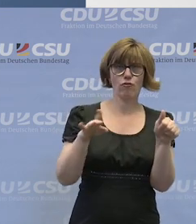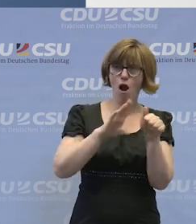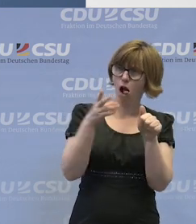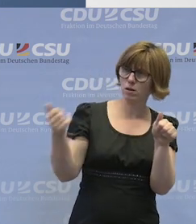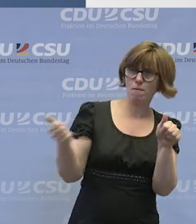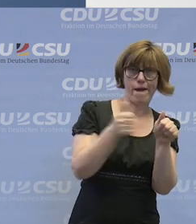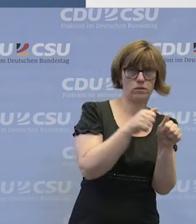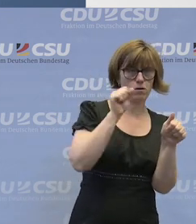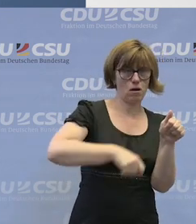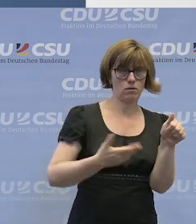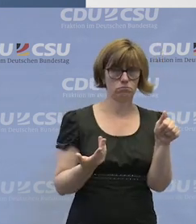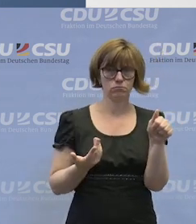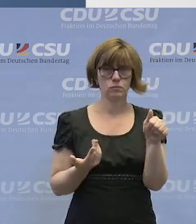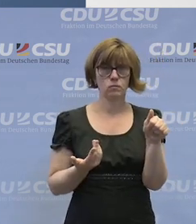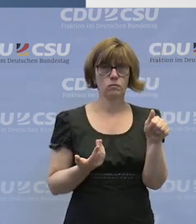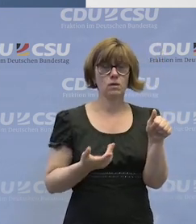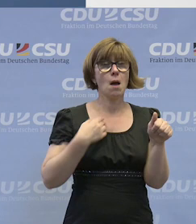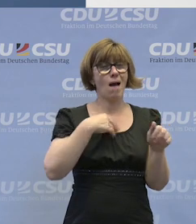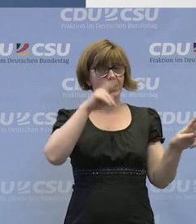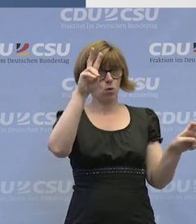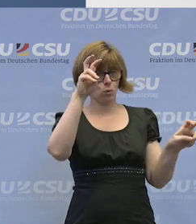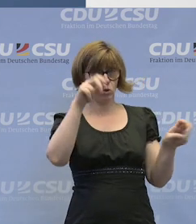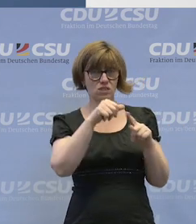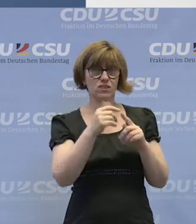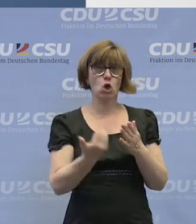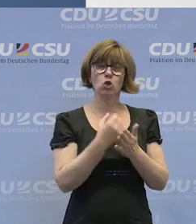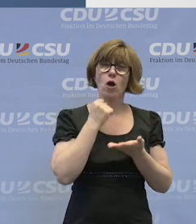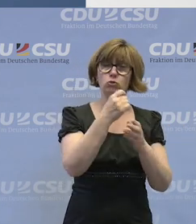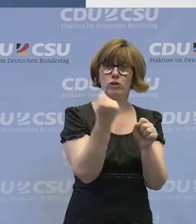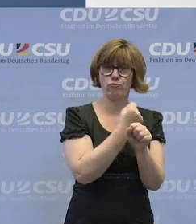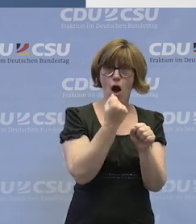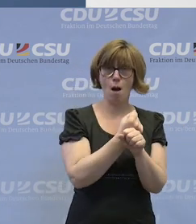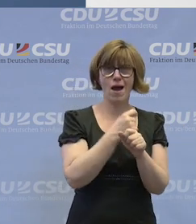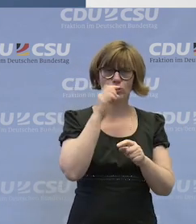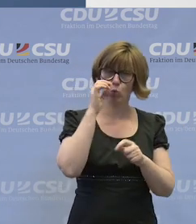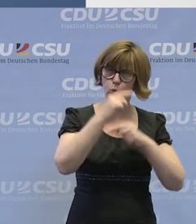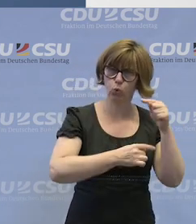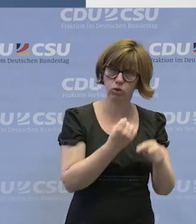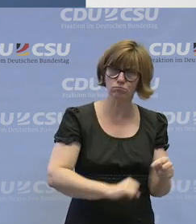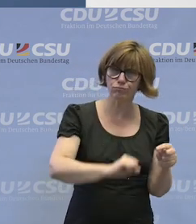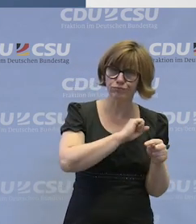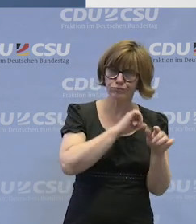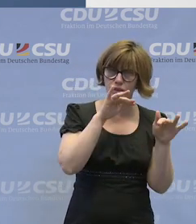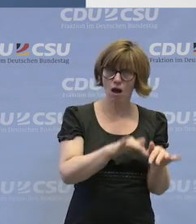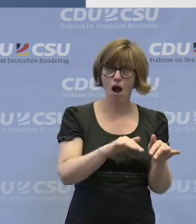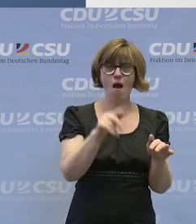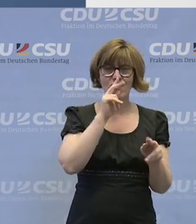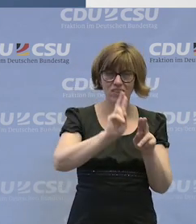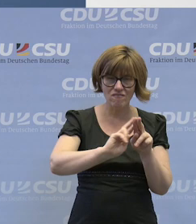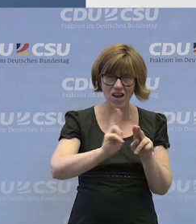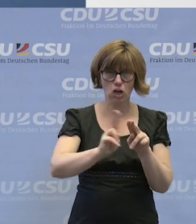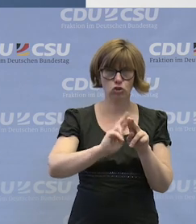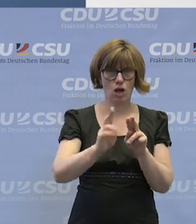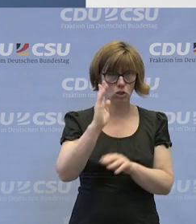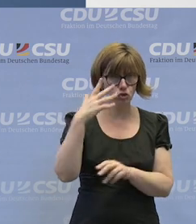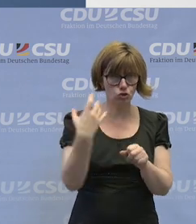Allgemeinheit? Meine These, das neue Budget für Arbeit ist dann nachhaltig erfolgreich, wenn es den Werkstätten